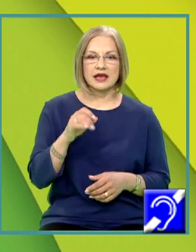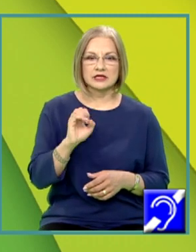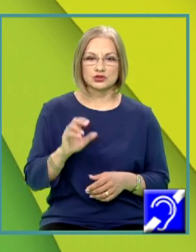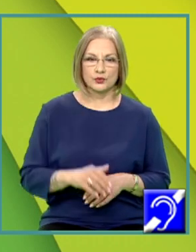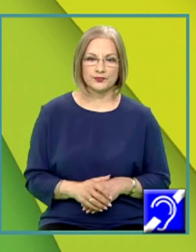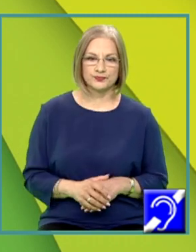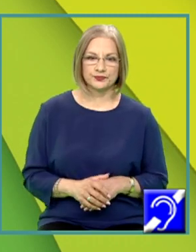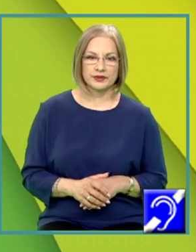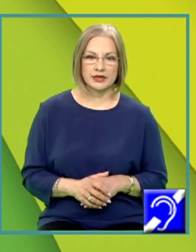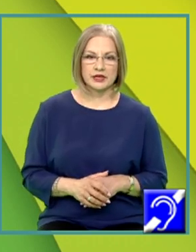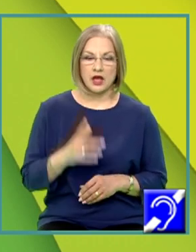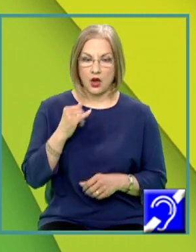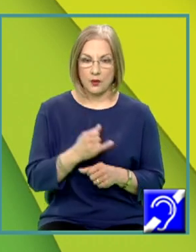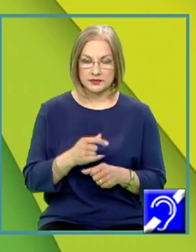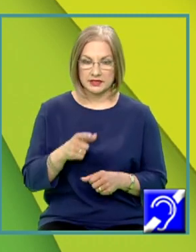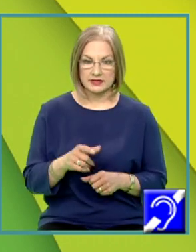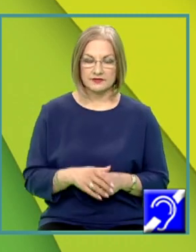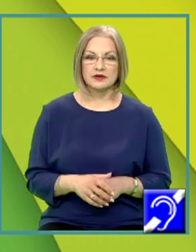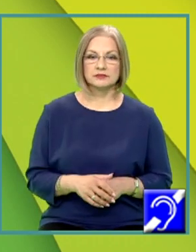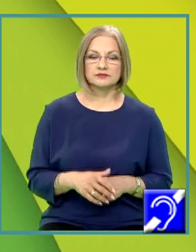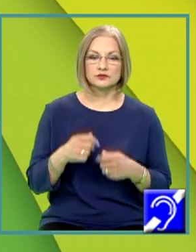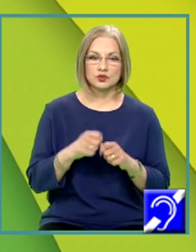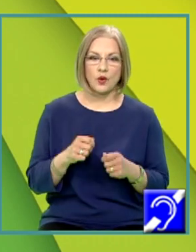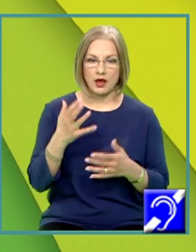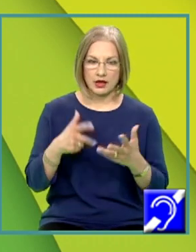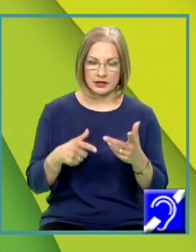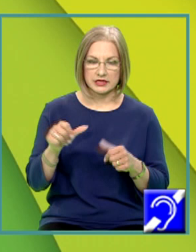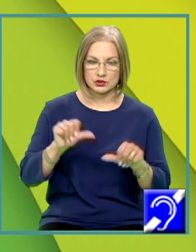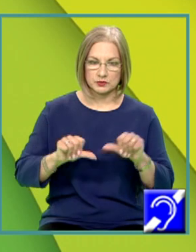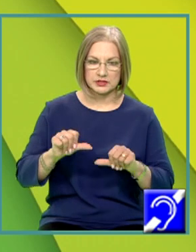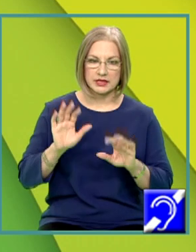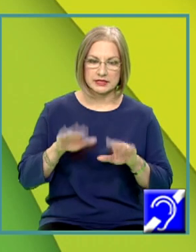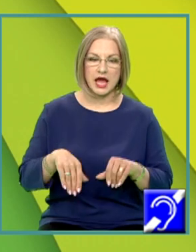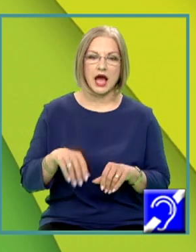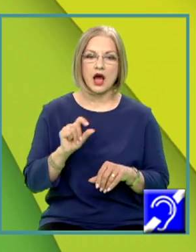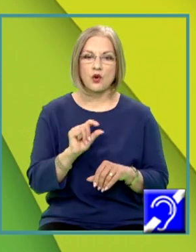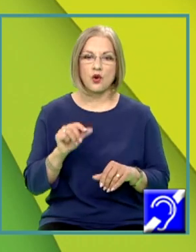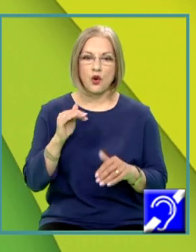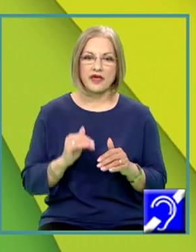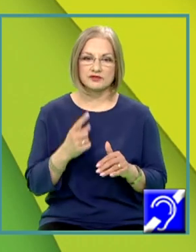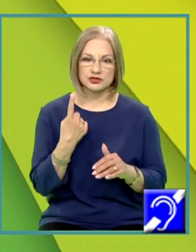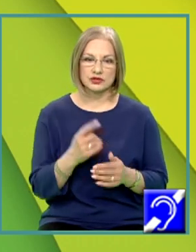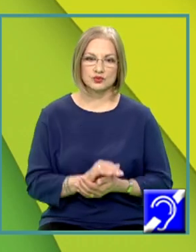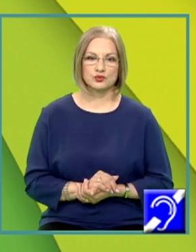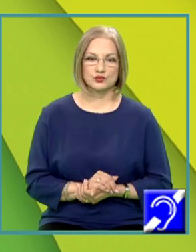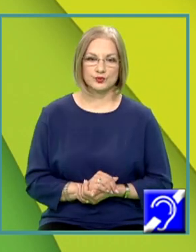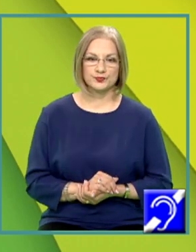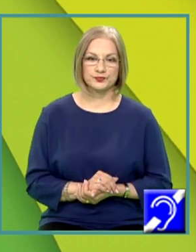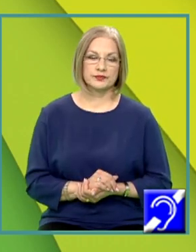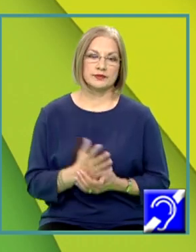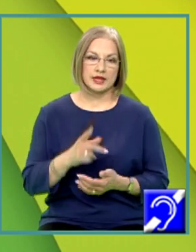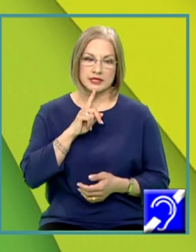ozonului. Observăm că toate aceste substanțe au coeficientul 1, deci